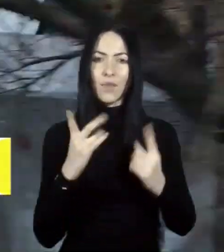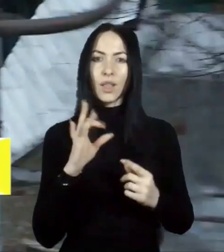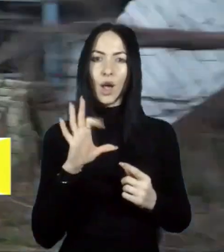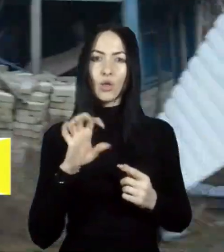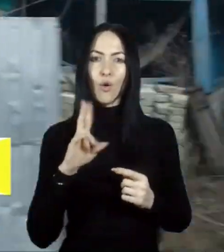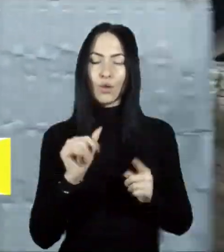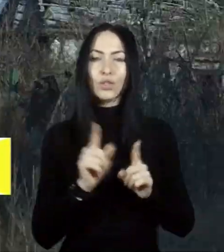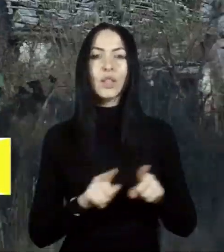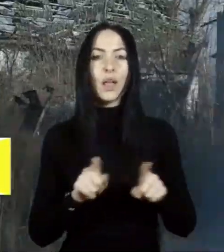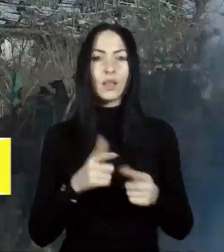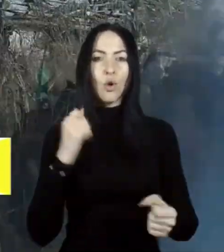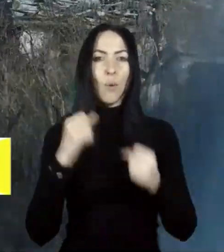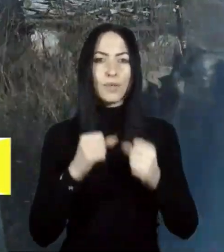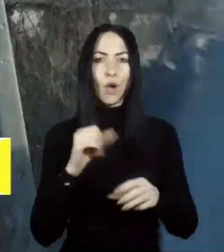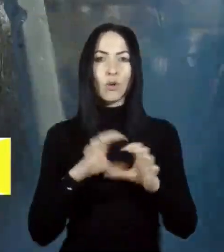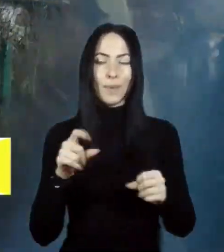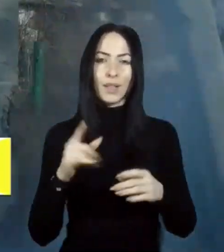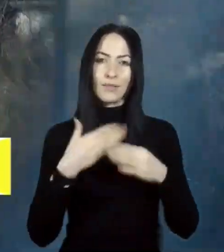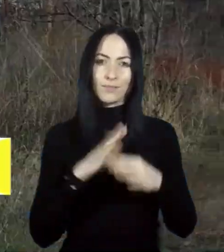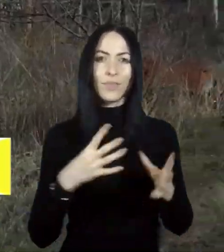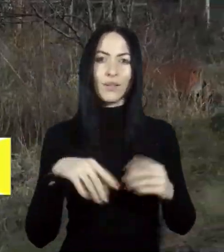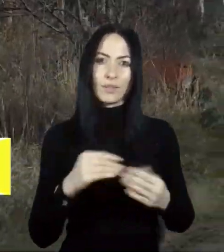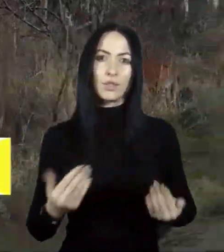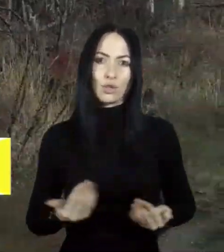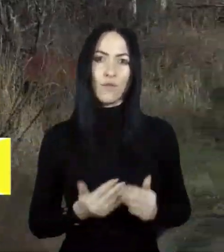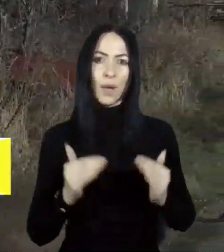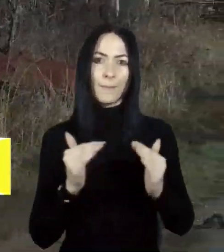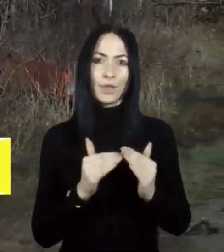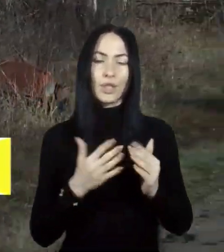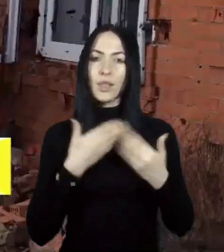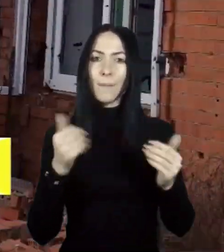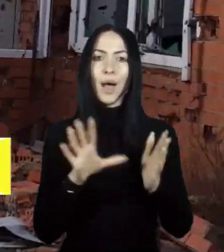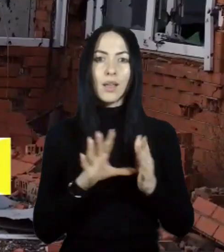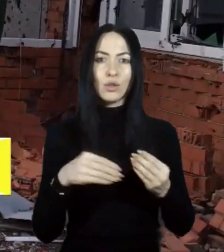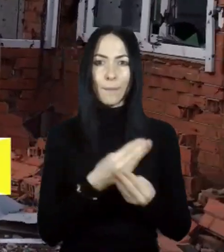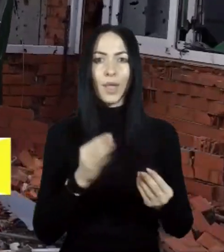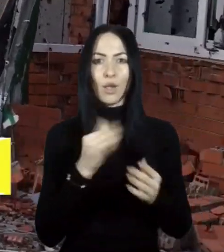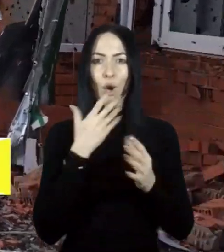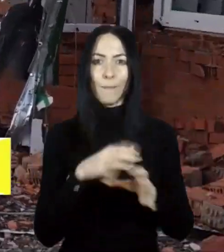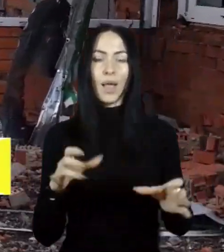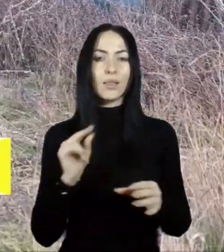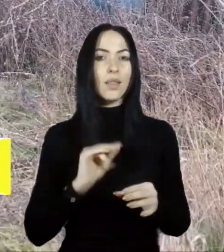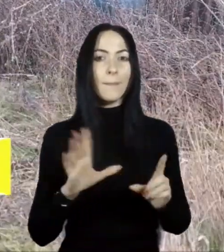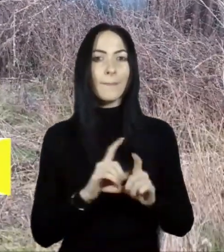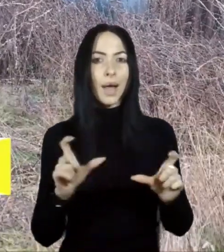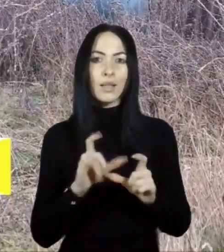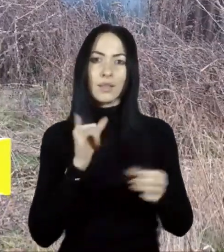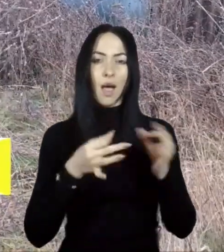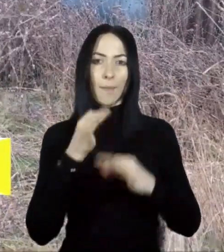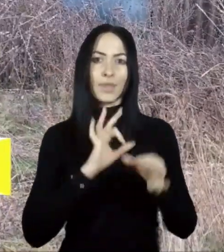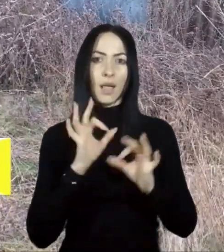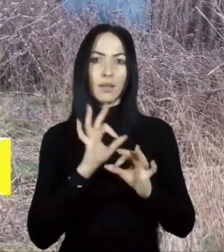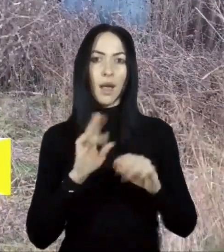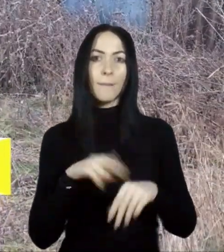обстрілами окупантів розбиті всі житлові будинки, відсутні електропостачання та опалення, не працюють магазини і аптеки. Поліцейські